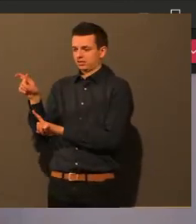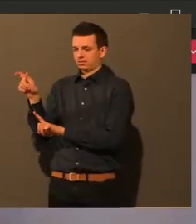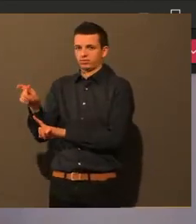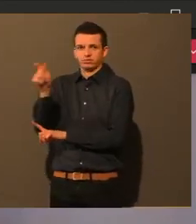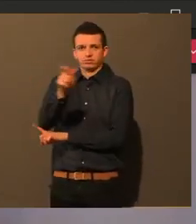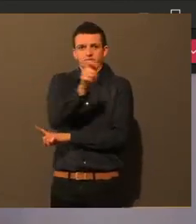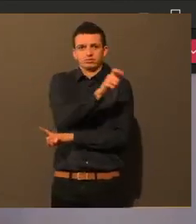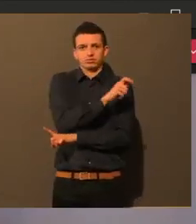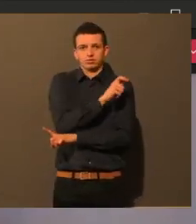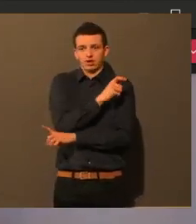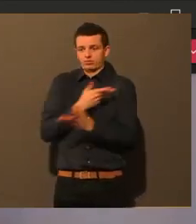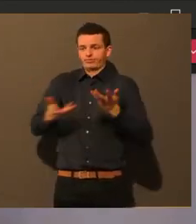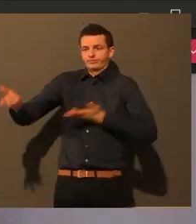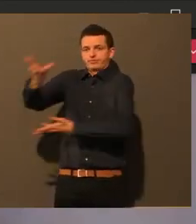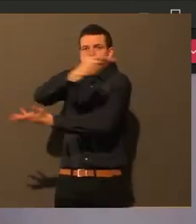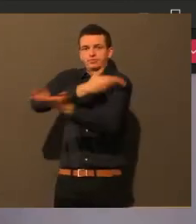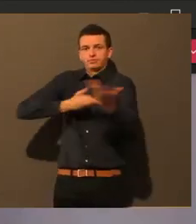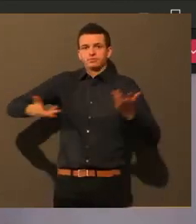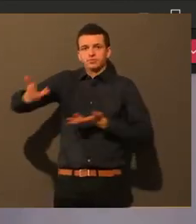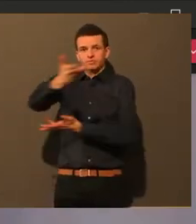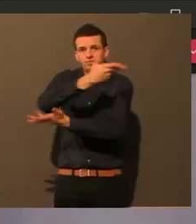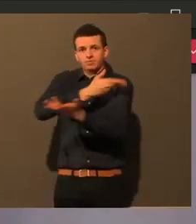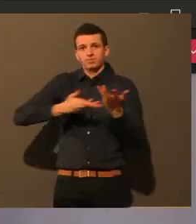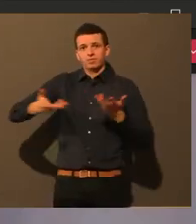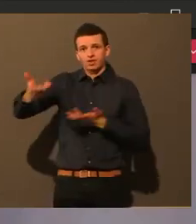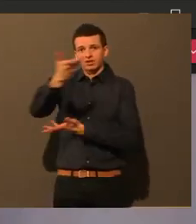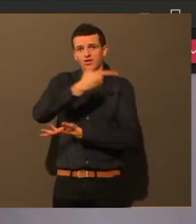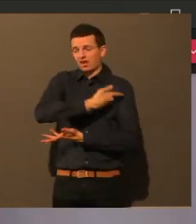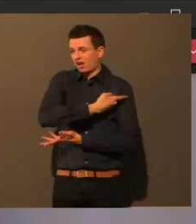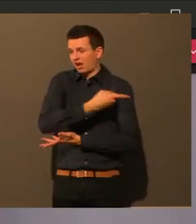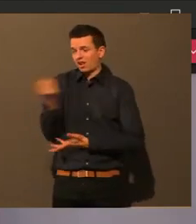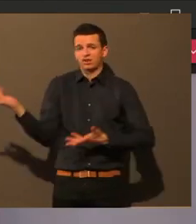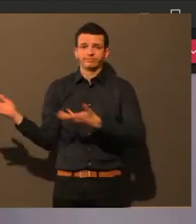anzupassen oder zumindest mal ernsthaft darüber nachzudenken.